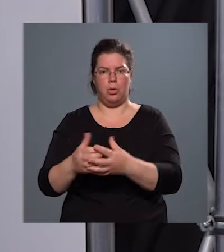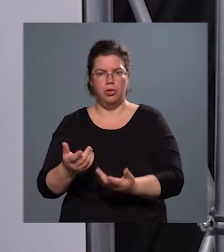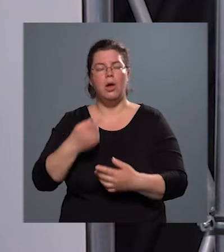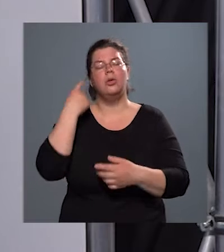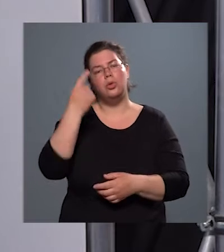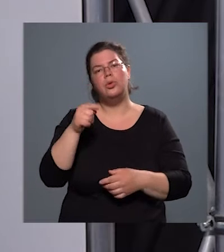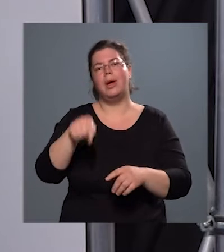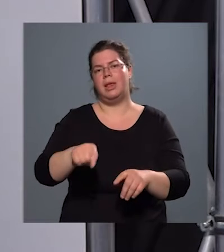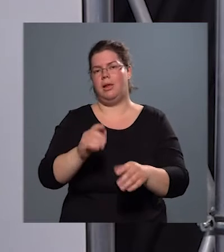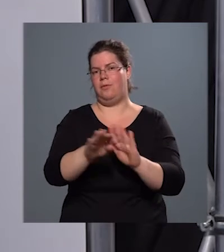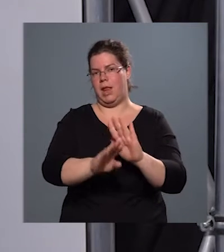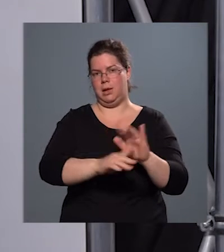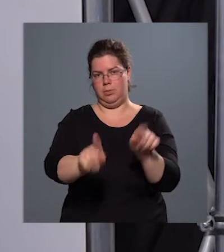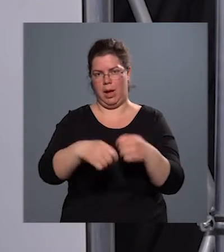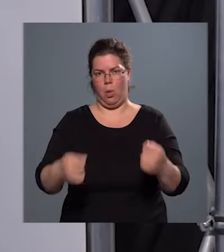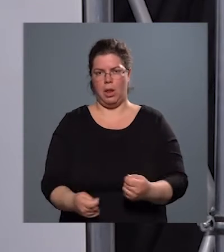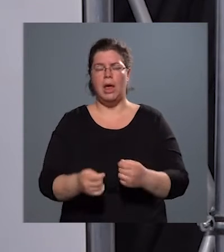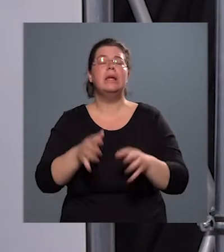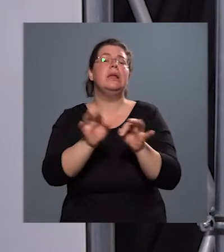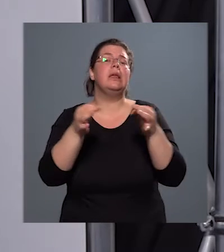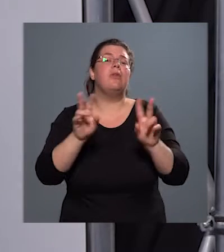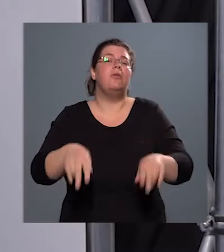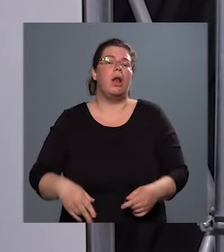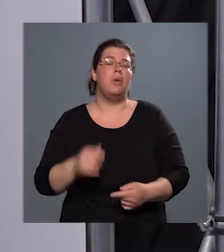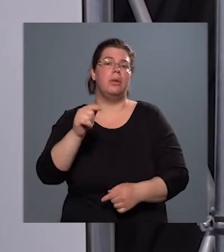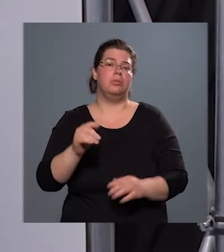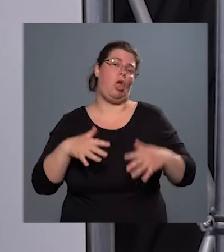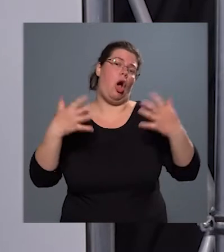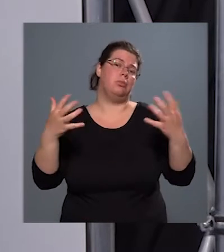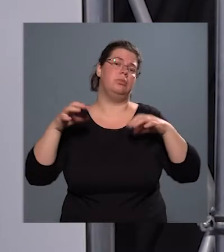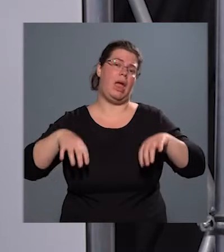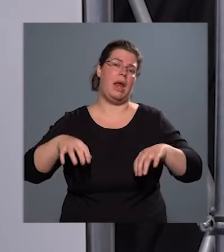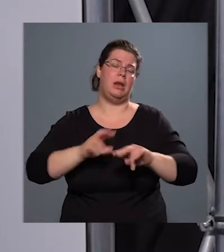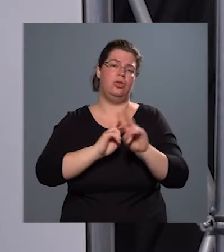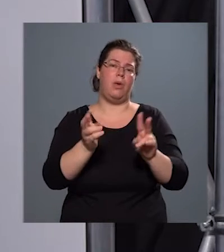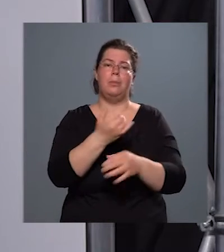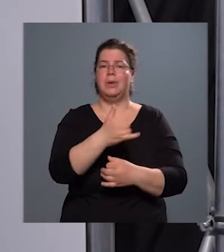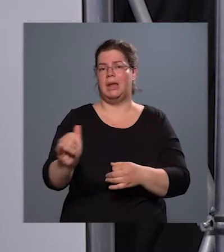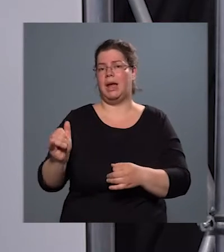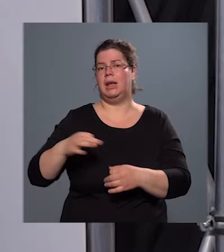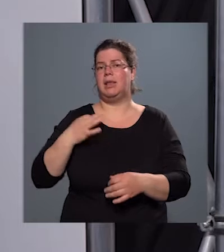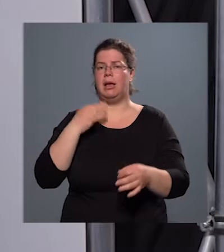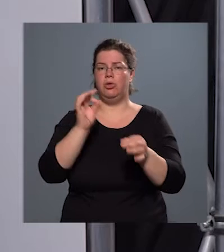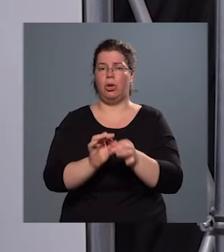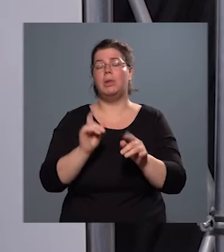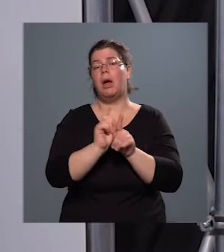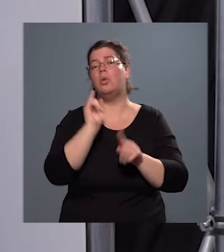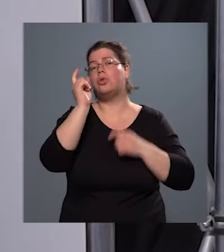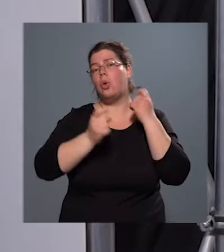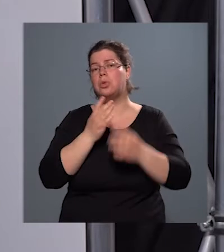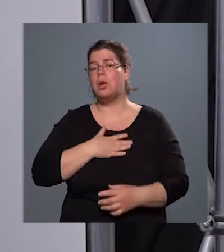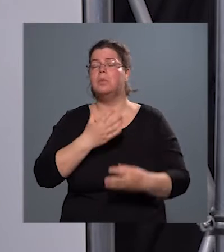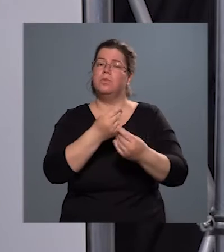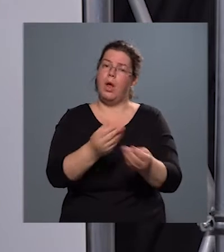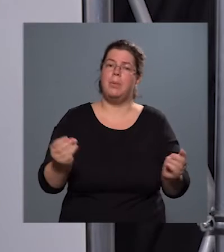meg tudjuk oldani. Nyilvánvalóan nagy terhelés van mindenkin az egészségügyben, de úgy gondolom, hogy valamennyi kollégánk,